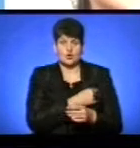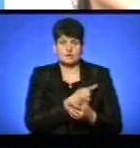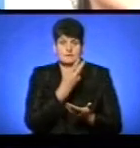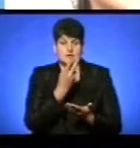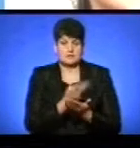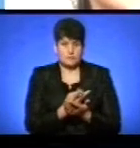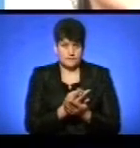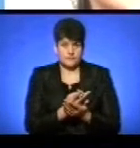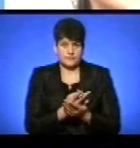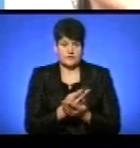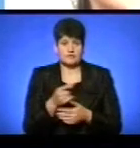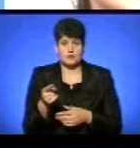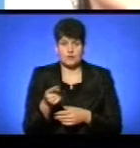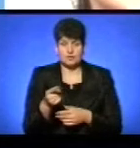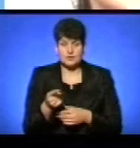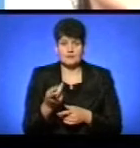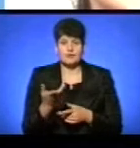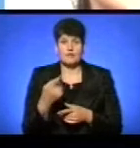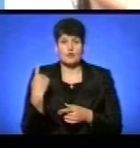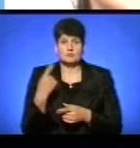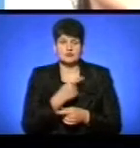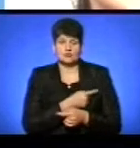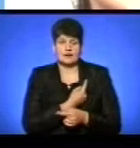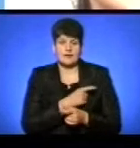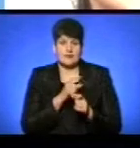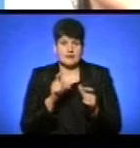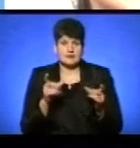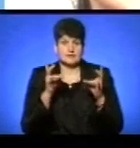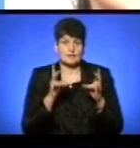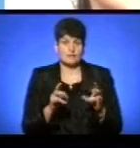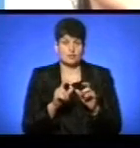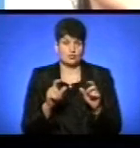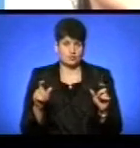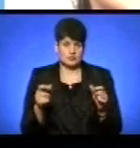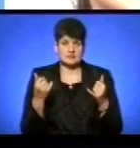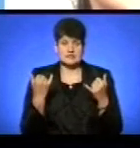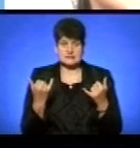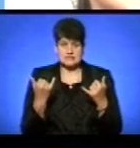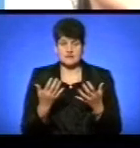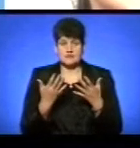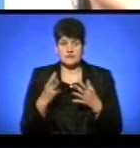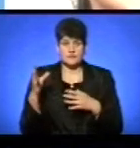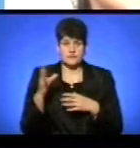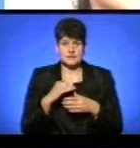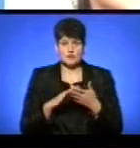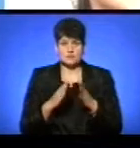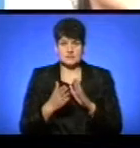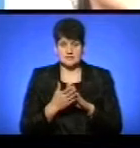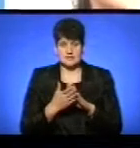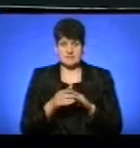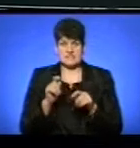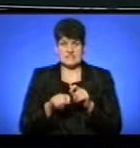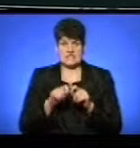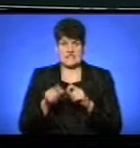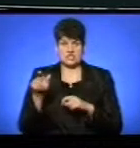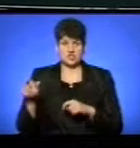лікувальний заклад Тернополя, який обласну лікарню та трампун. Зараз з'ясовує всі обставини справи слідчий.